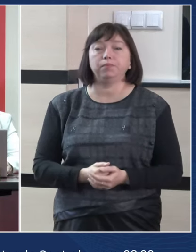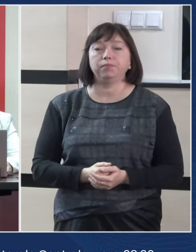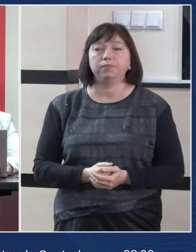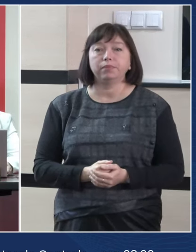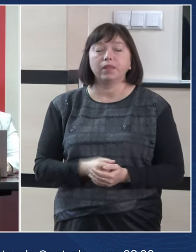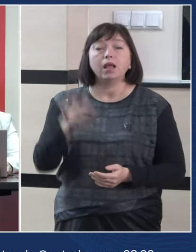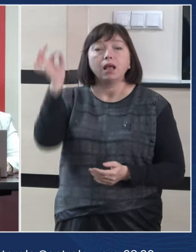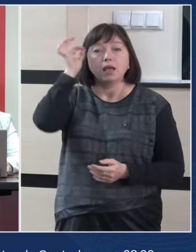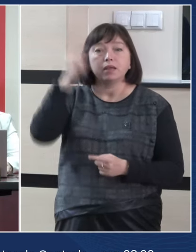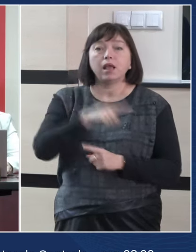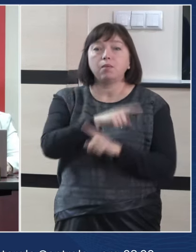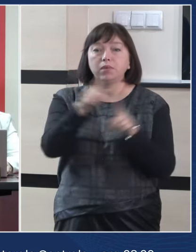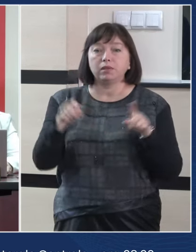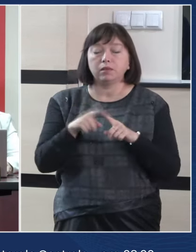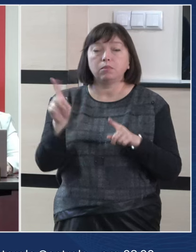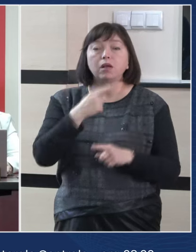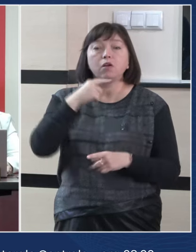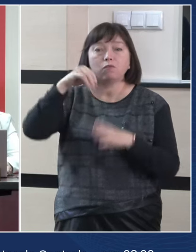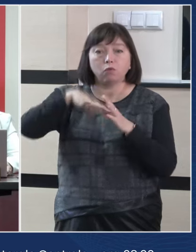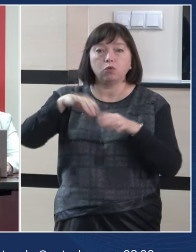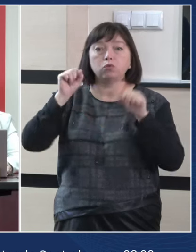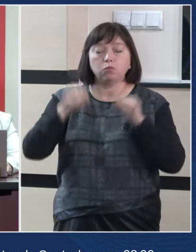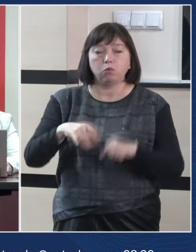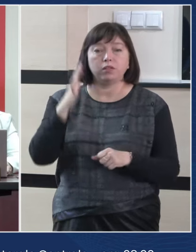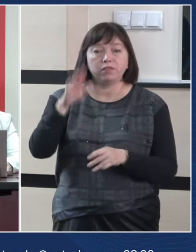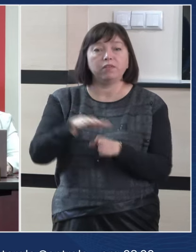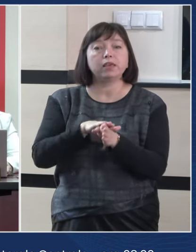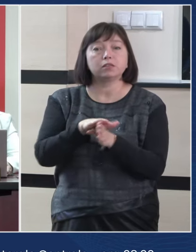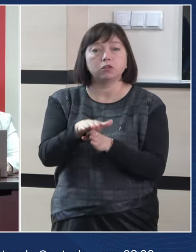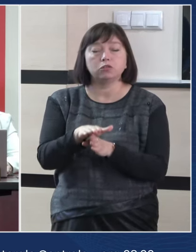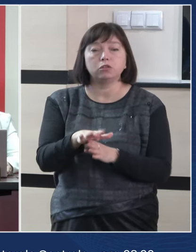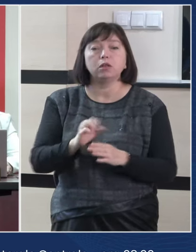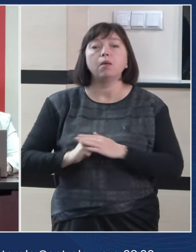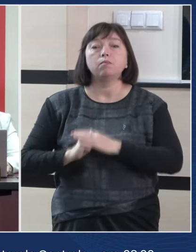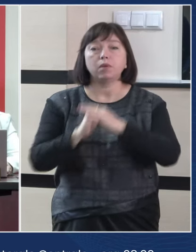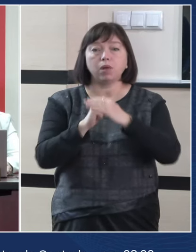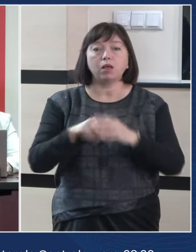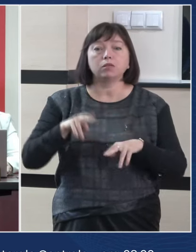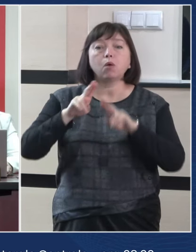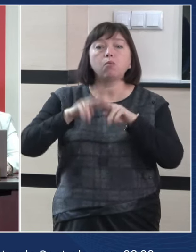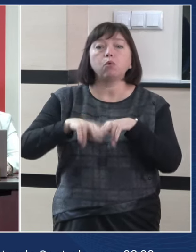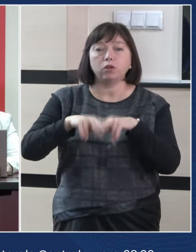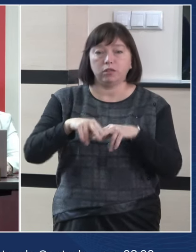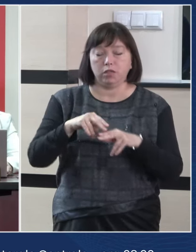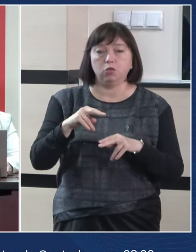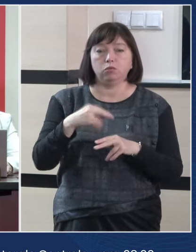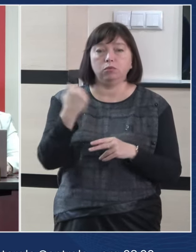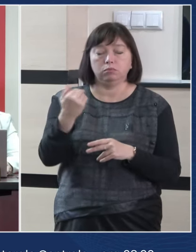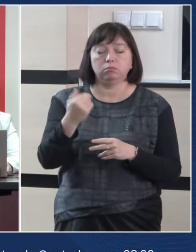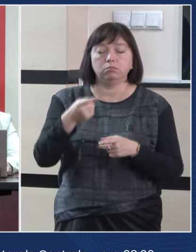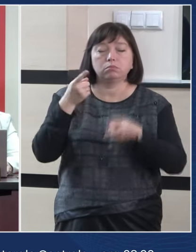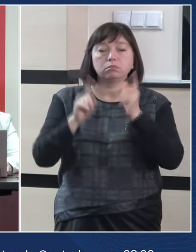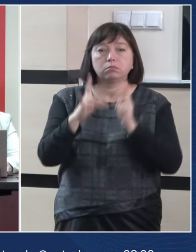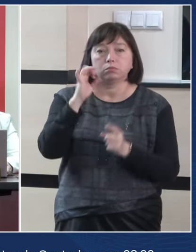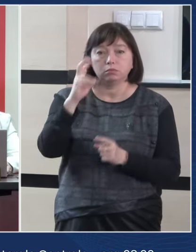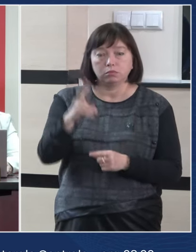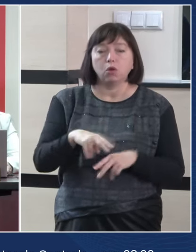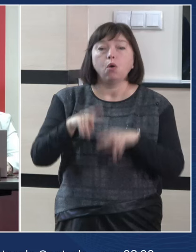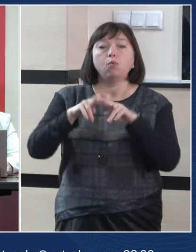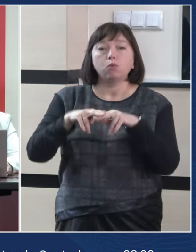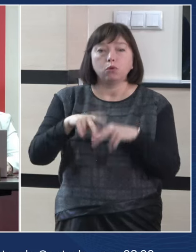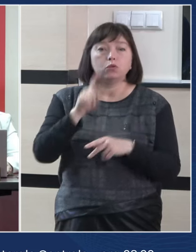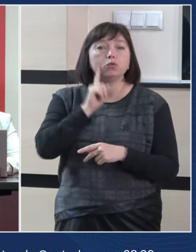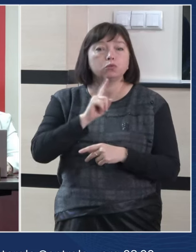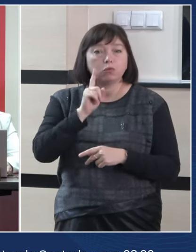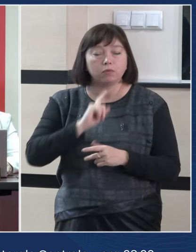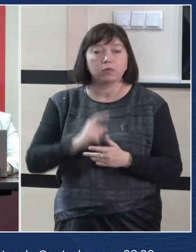Reamintim că votul poate fi exercitat pe baza buletinului de identitate valabel, buletinului